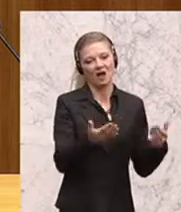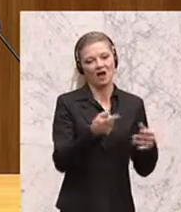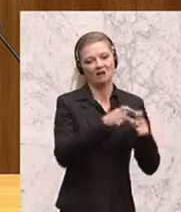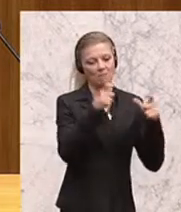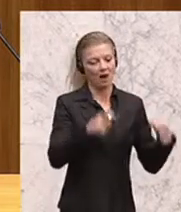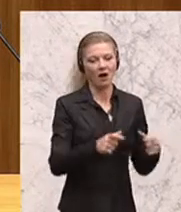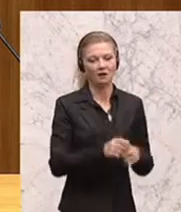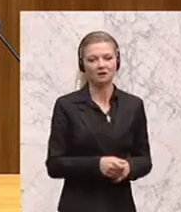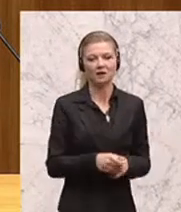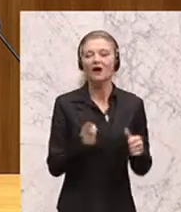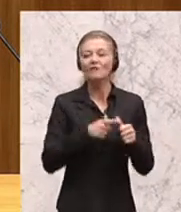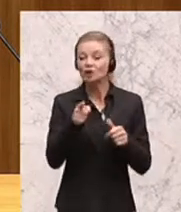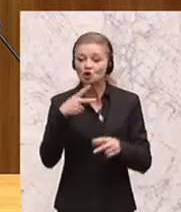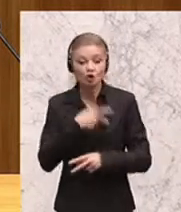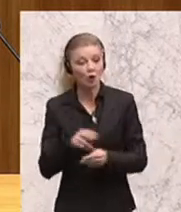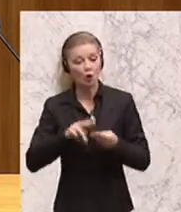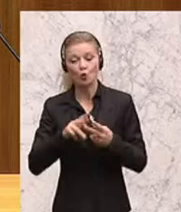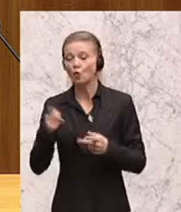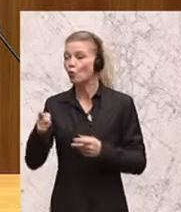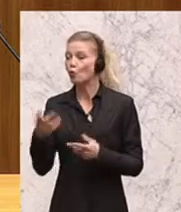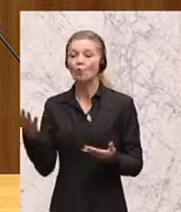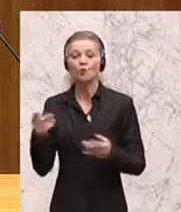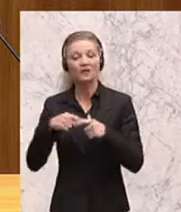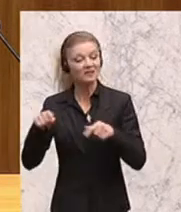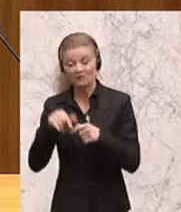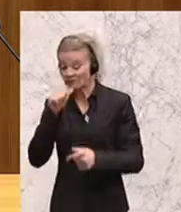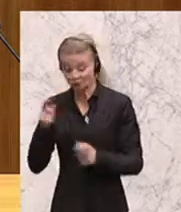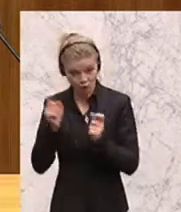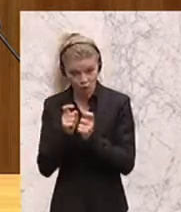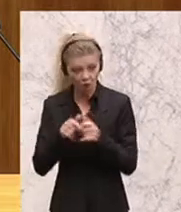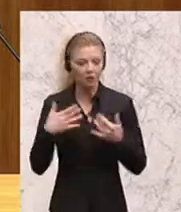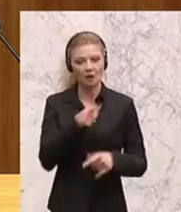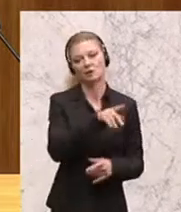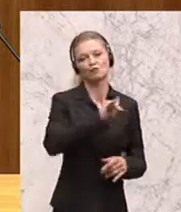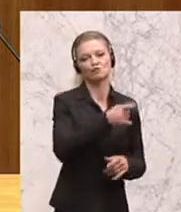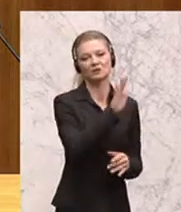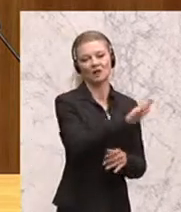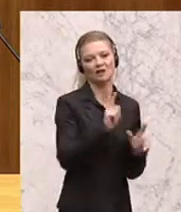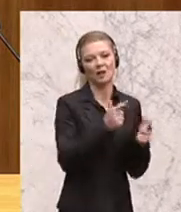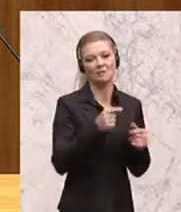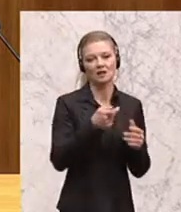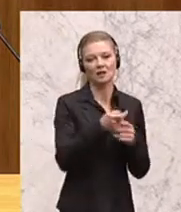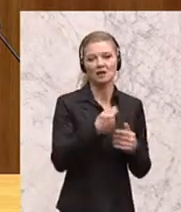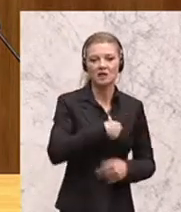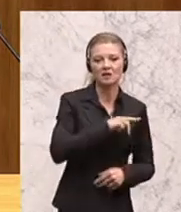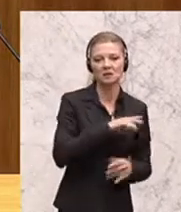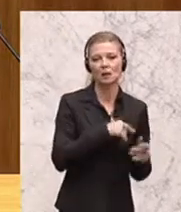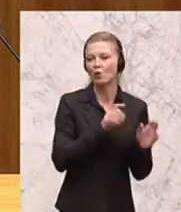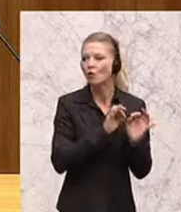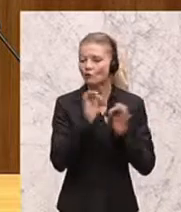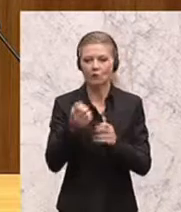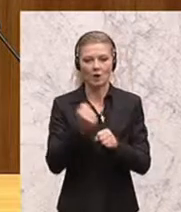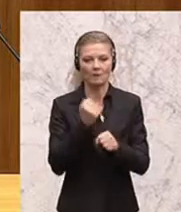Wirtschaftliche und das alles nicht funktioniert hat, müssen die dann den Kopf hinhalten und müssen dann mit ihrem Leben dafür einstehen, dass hier natürlich die wichtigen